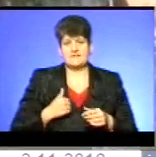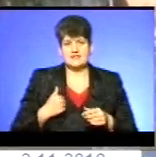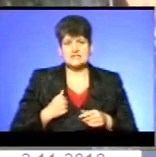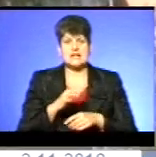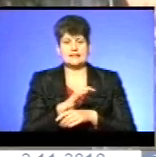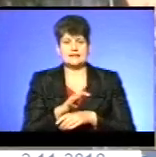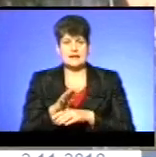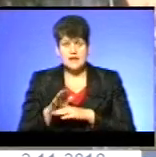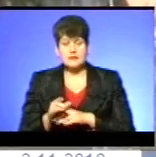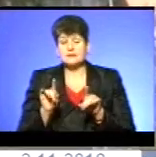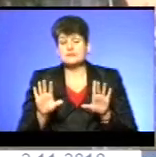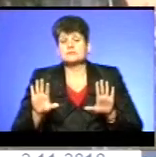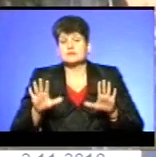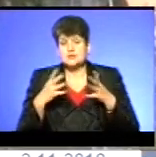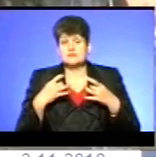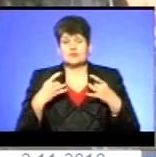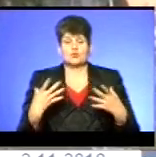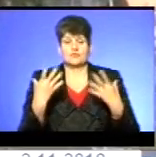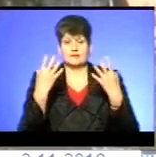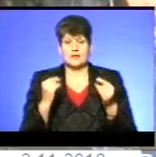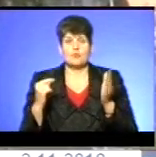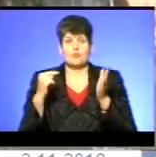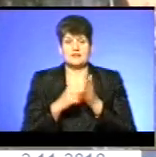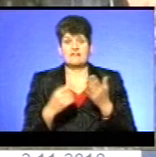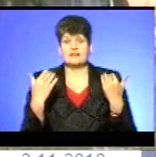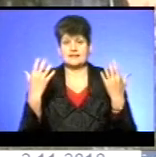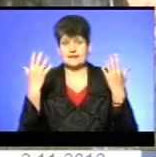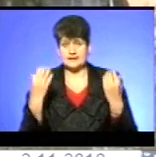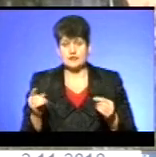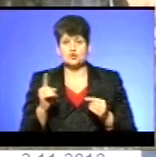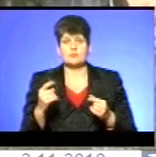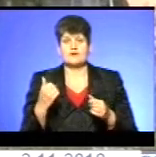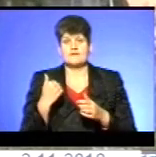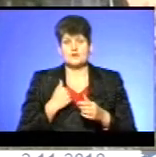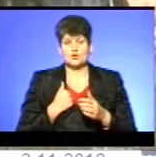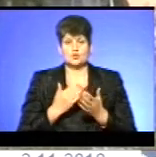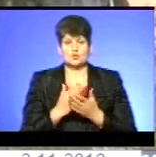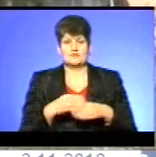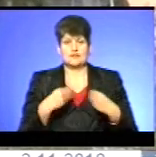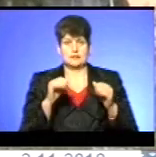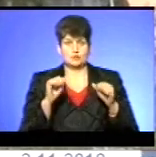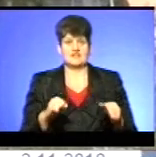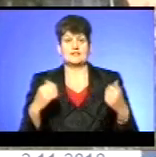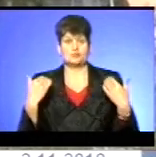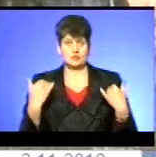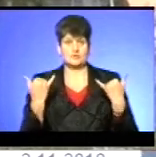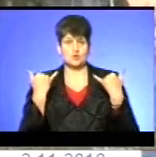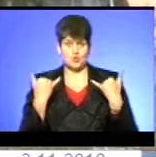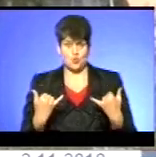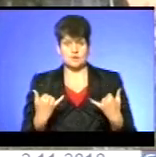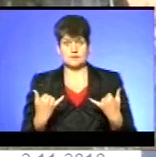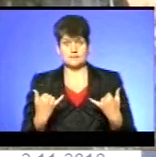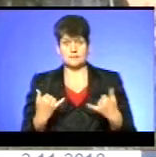Так співпало, що святковий день припадає на вихідний день, тому для того, щоб військовослужбовцям надати можливості відпочити, ми сьогодні